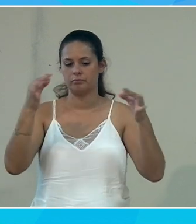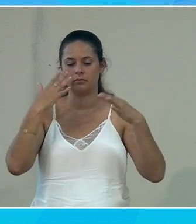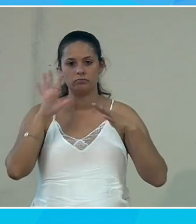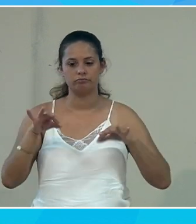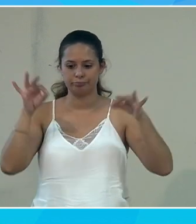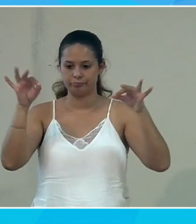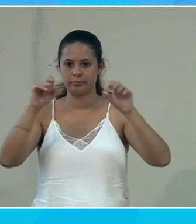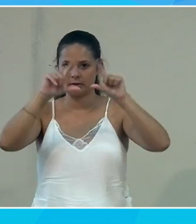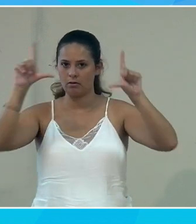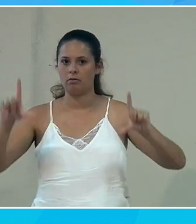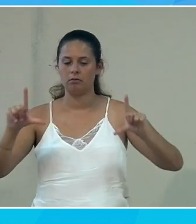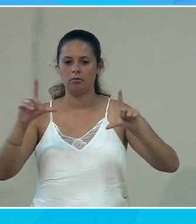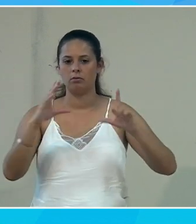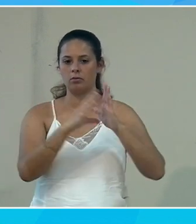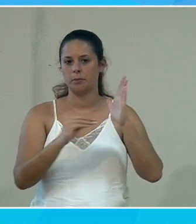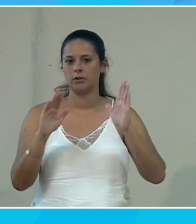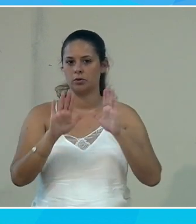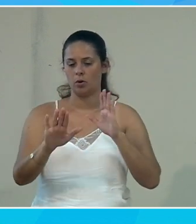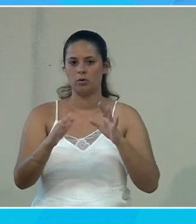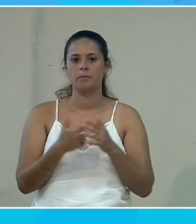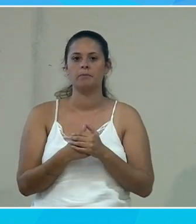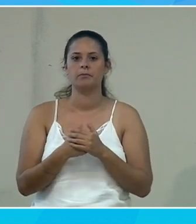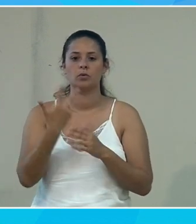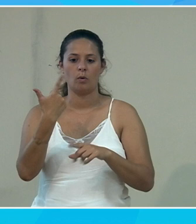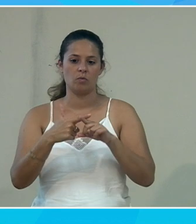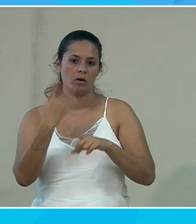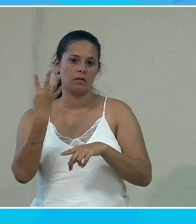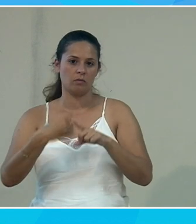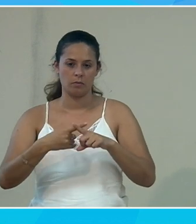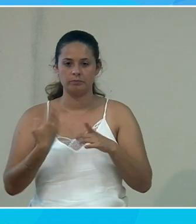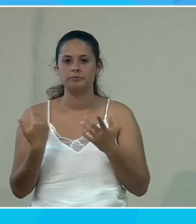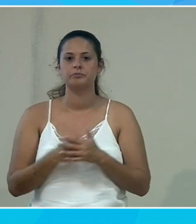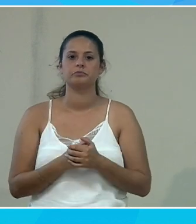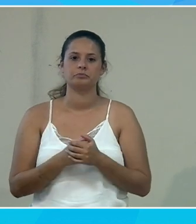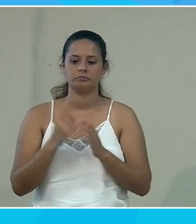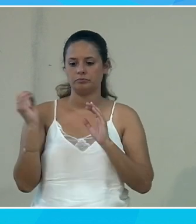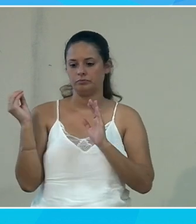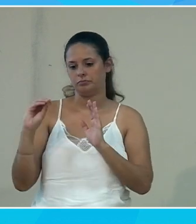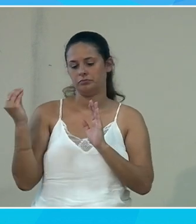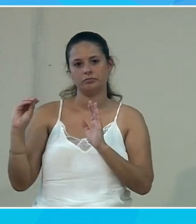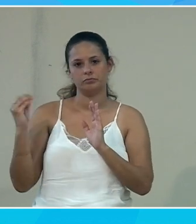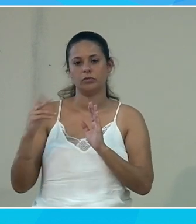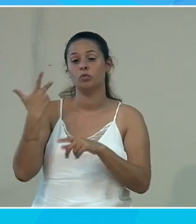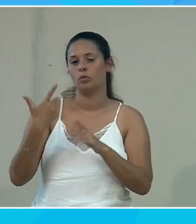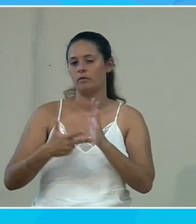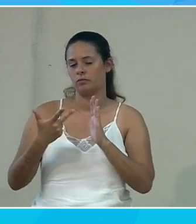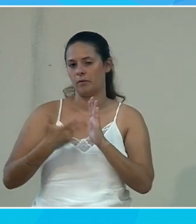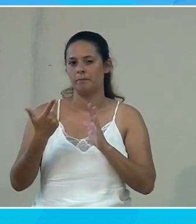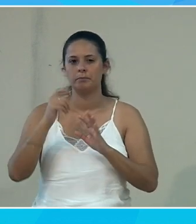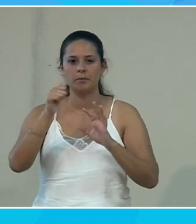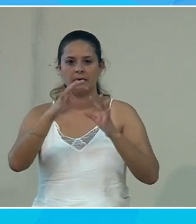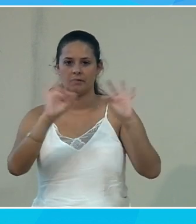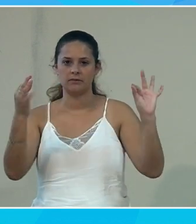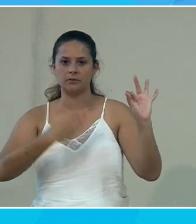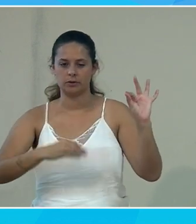Et puis, je vais la copier et coller. Donc, vais la copier-coller trois, quatre fois. Voilà. Je l copiée-collée trois fois. Donc, la première phrase est en